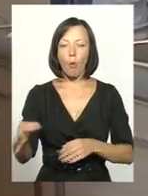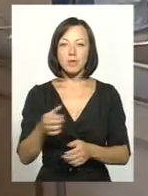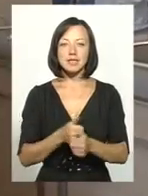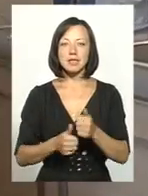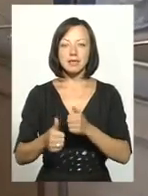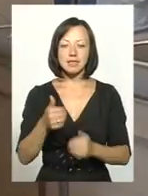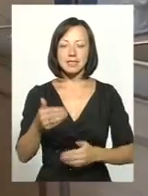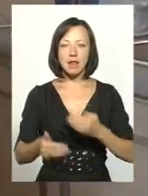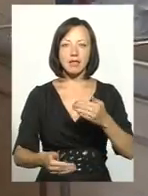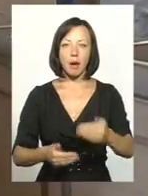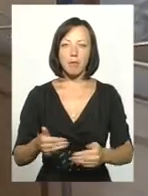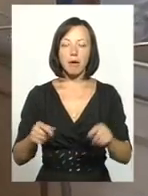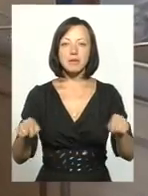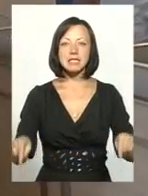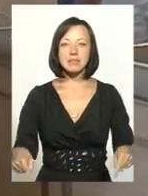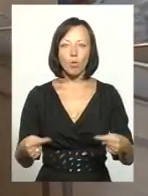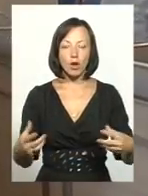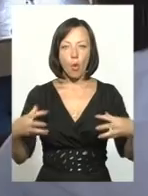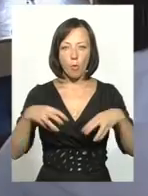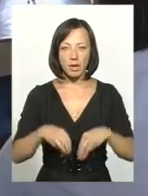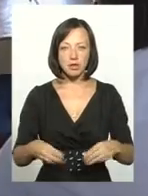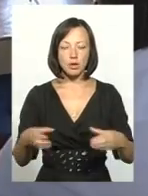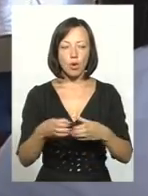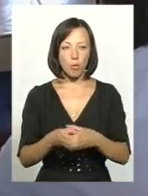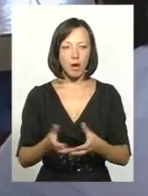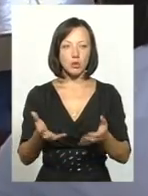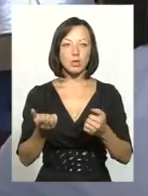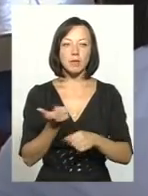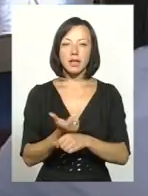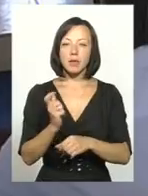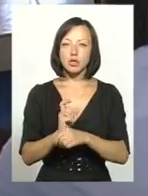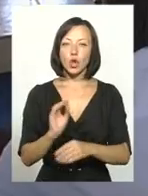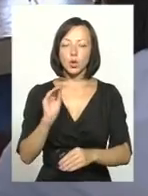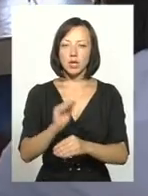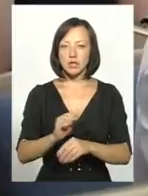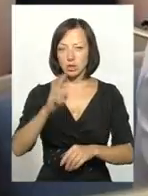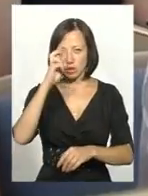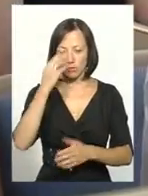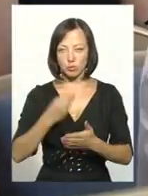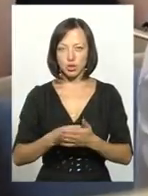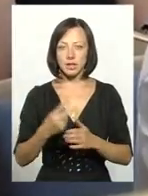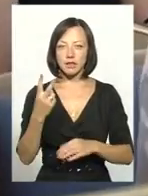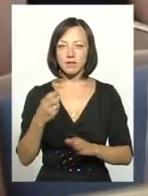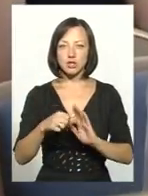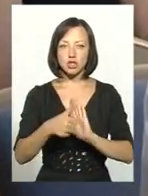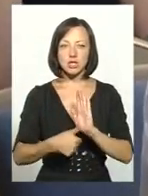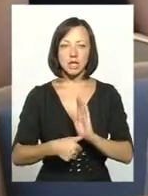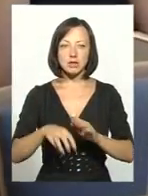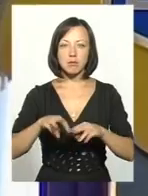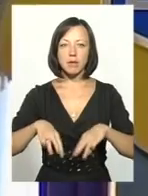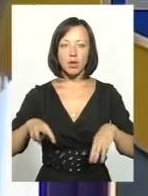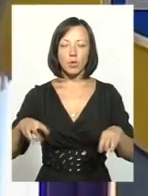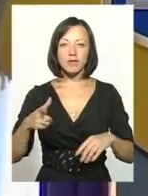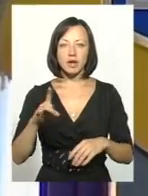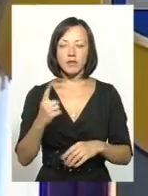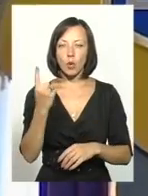темпами створення об'єднаних громад. Тож наразі отримала чи не найбільше дотацій з державного бюджету – 216 мільйонів гривень, тобто